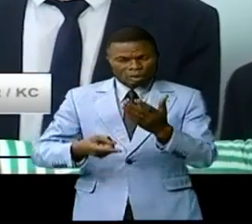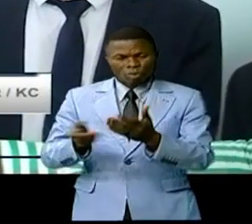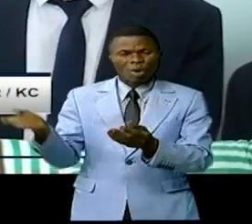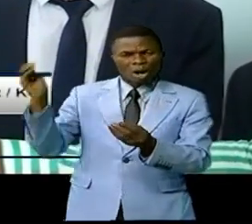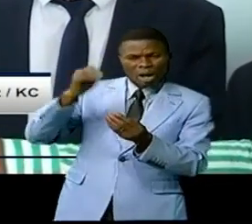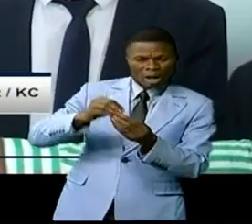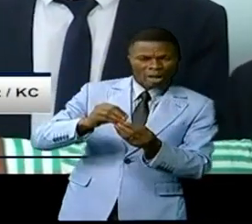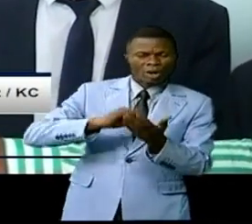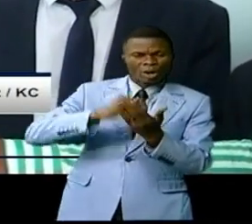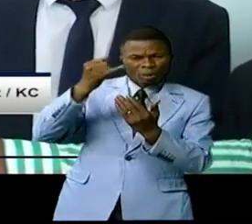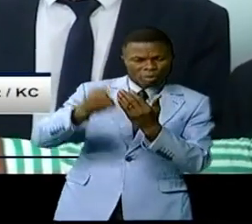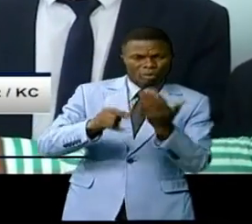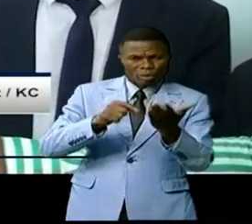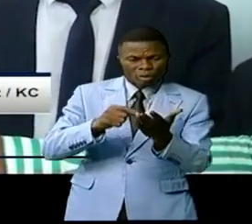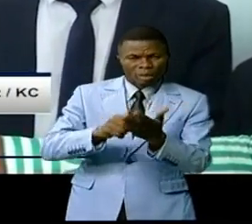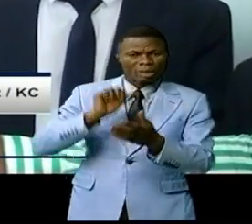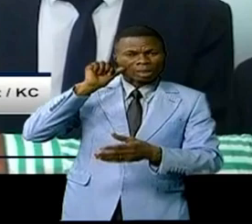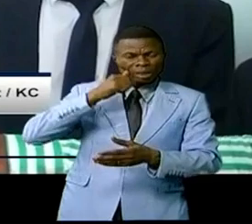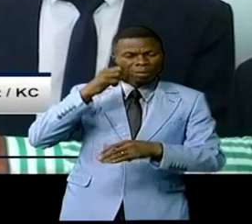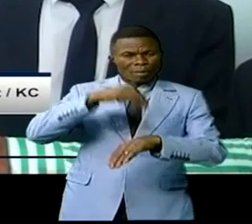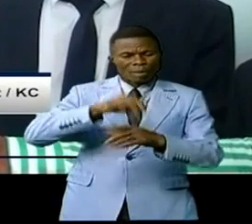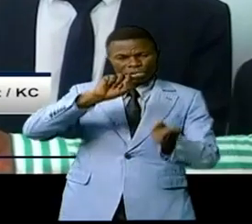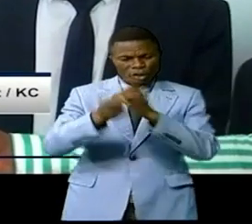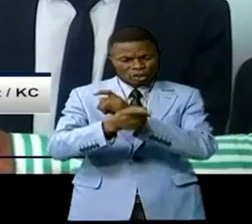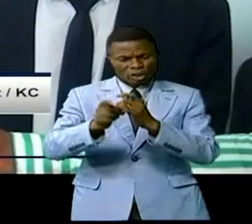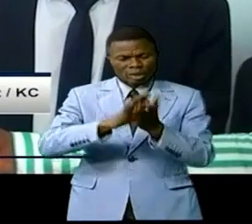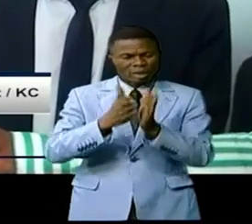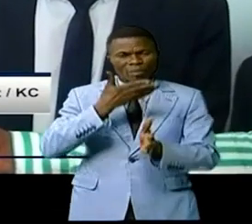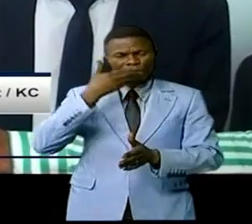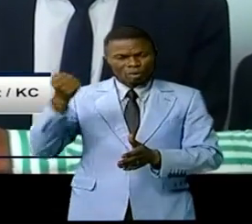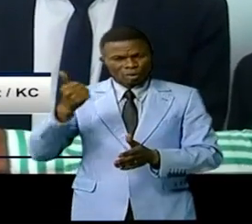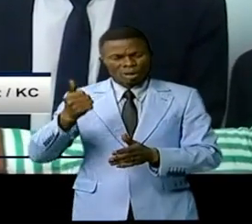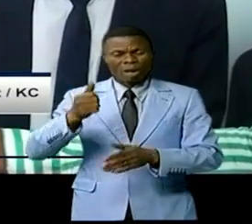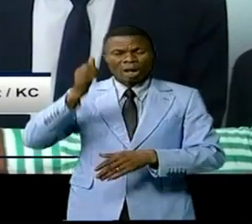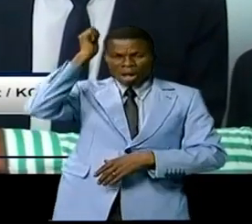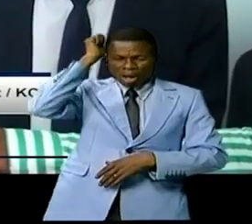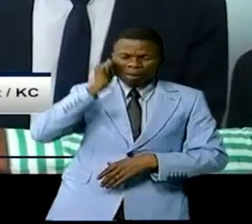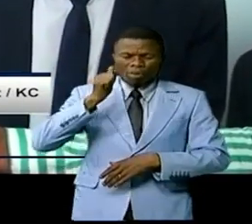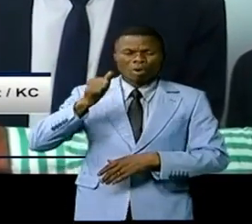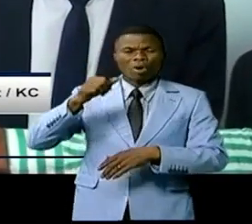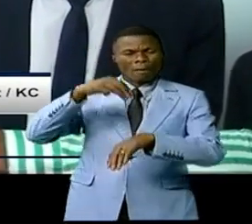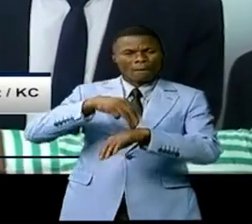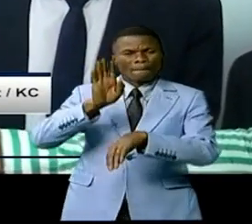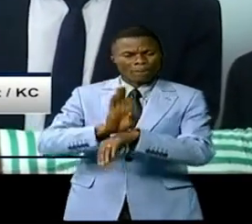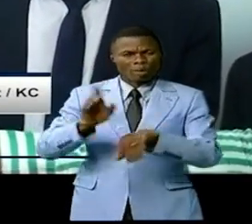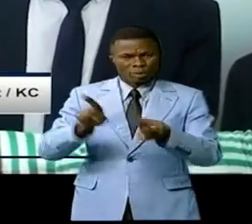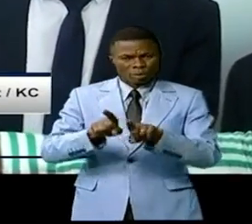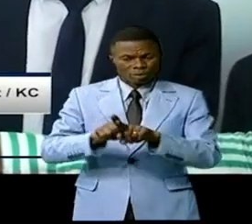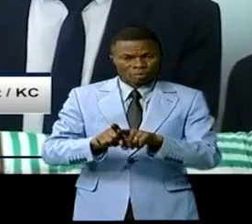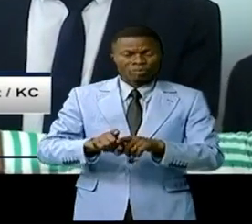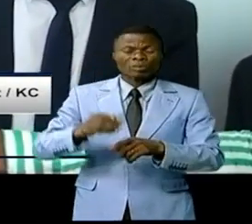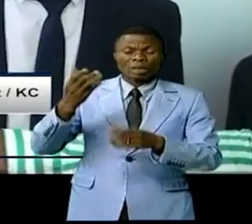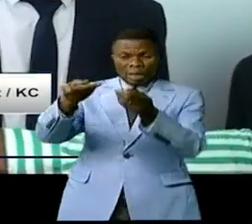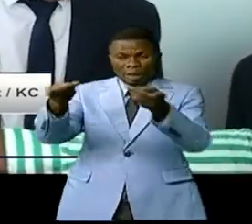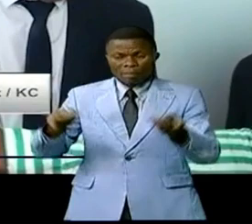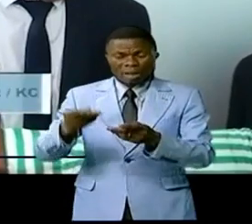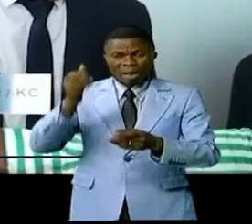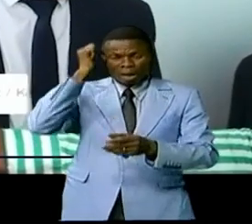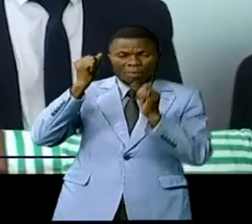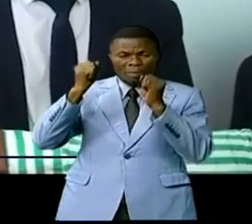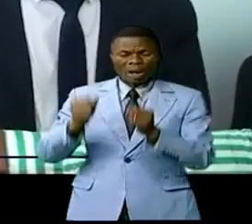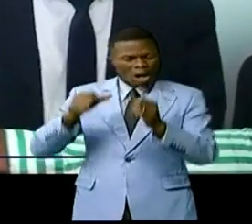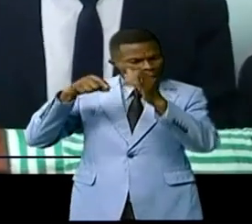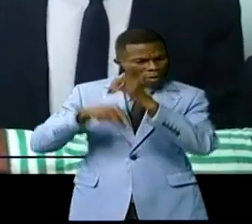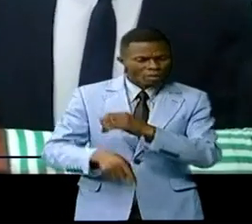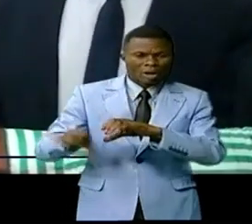dans ces circuits-là pour que demain, Matadi, changent de visage et le port de Beaumont également. Parce que nous sommes toutes, même s'il y a des ports en eau profonde, soyez rassurés que